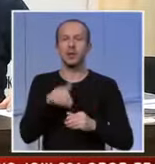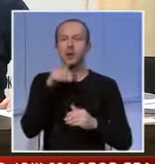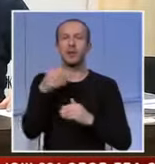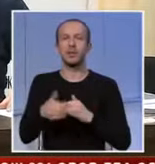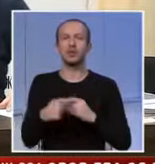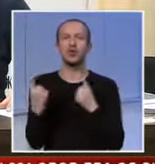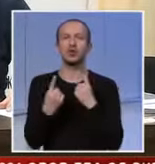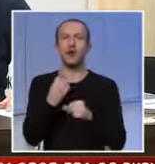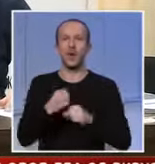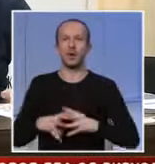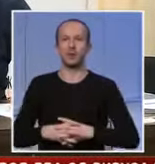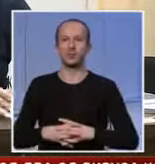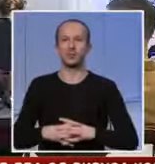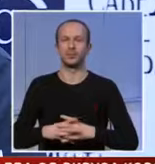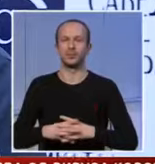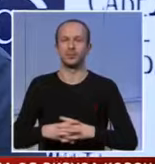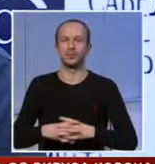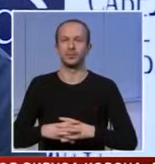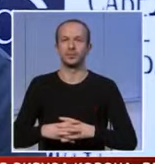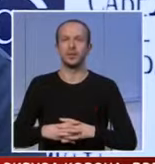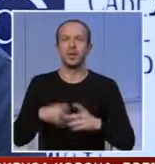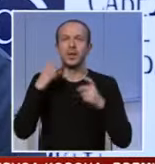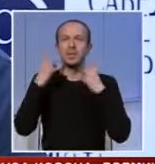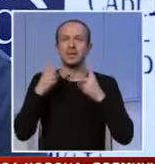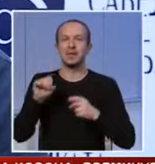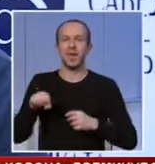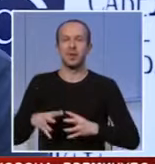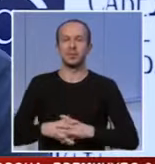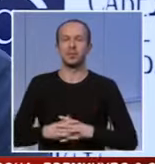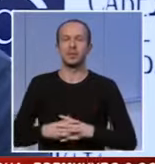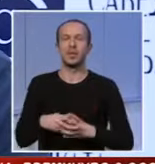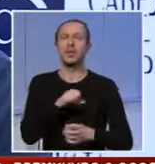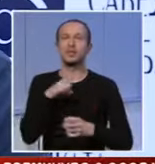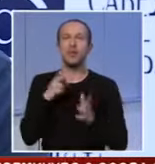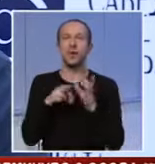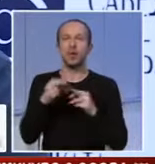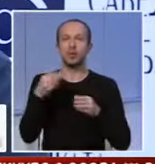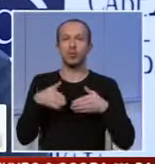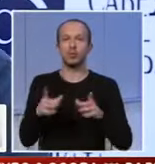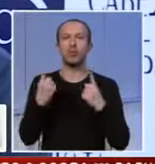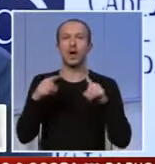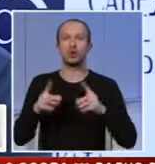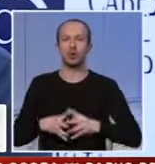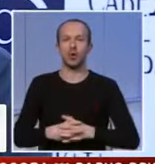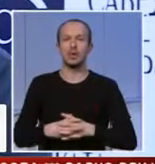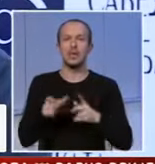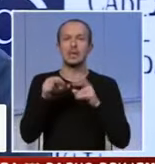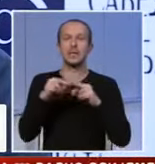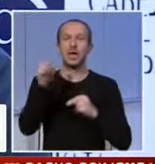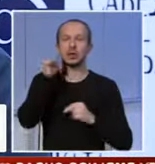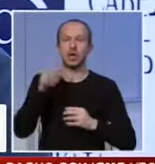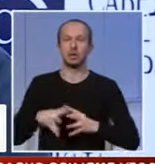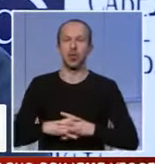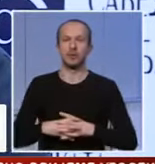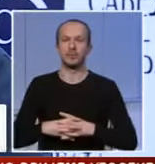unapređenja uslova rada. Mislim da smo na dobrom putu, naročito sa jučerašnjom